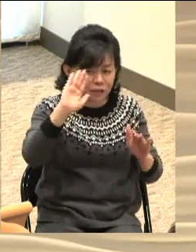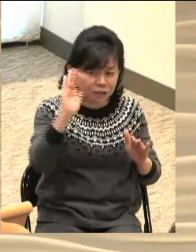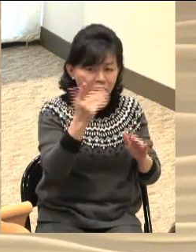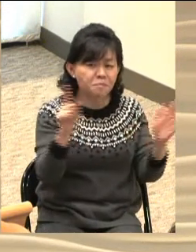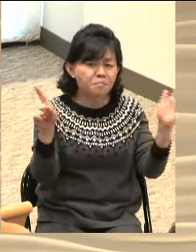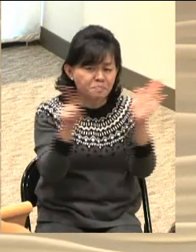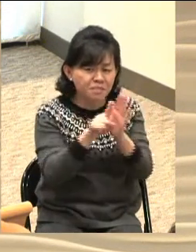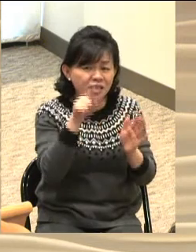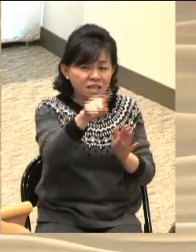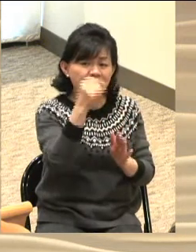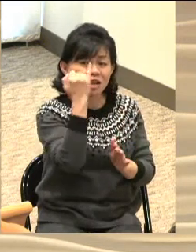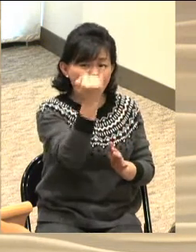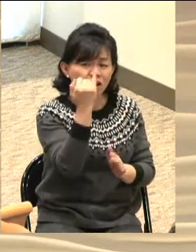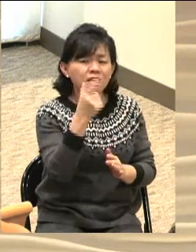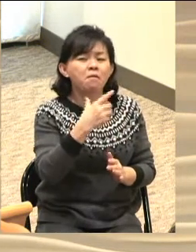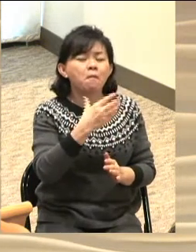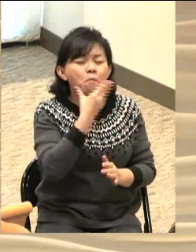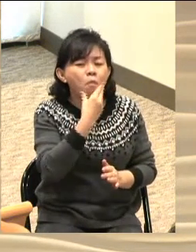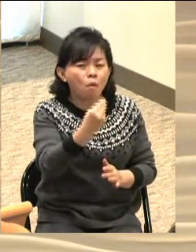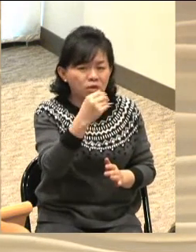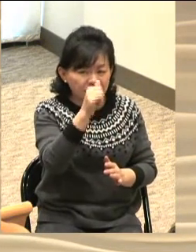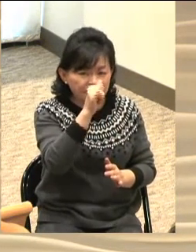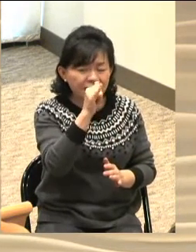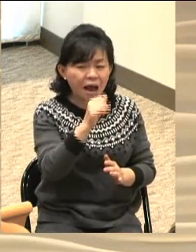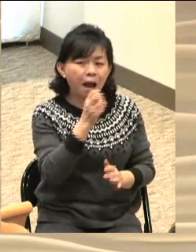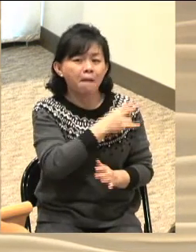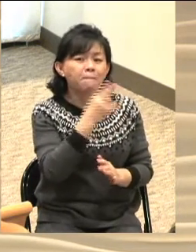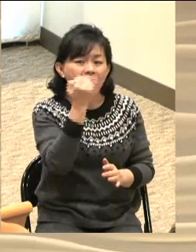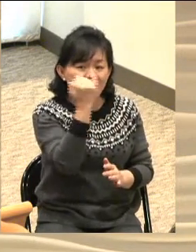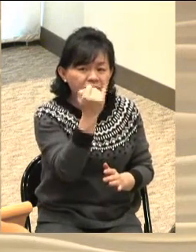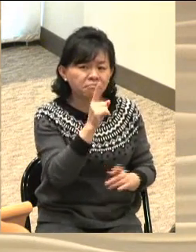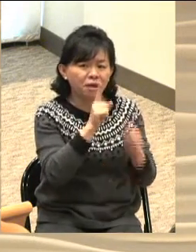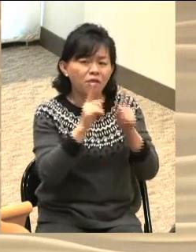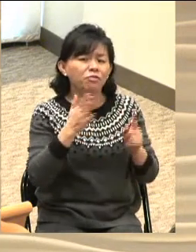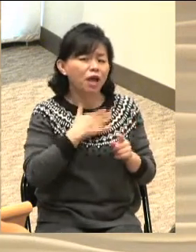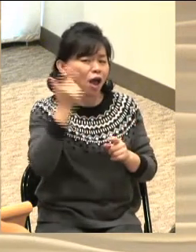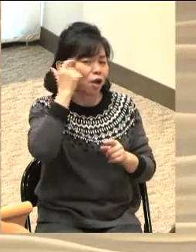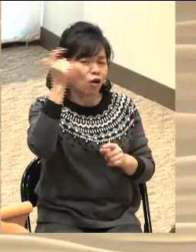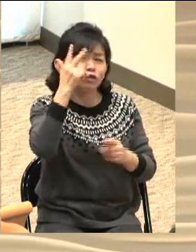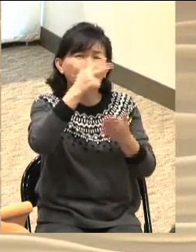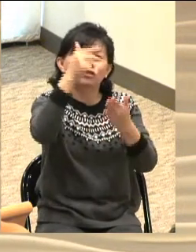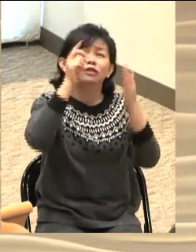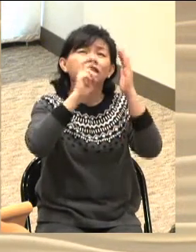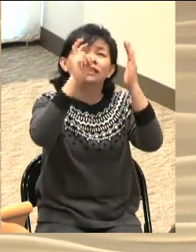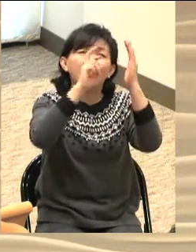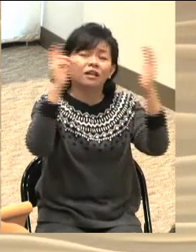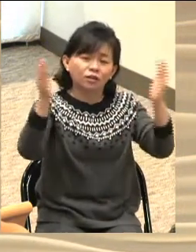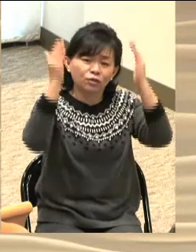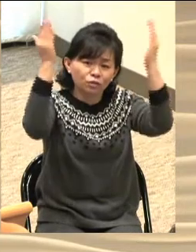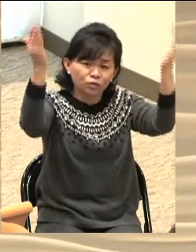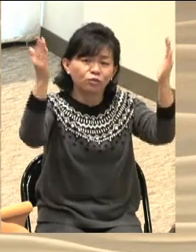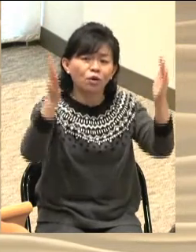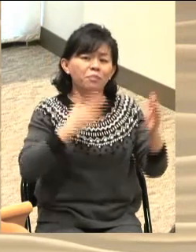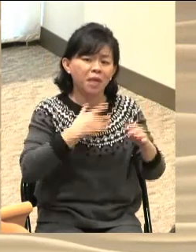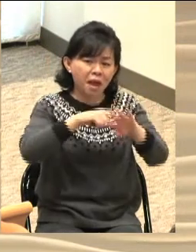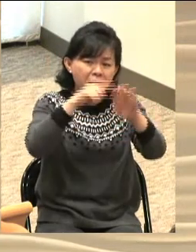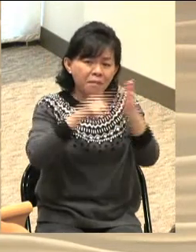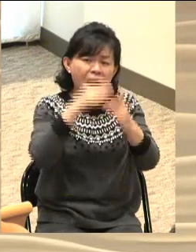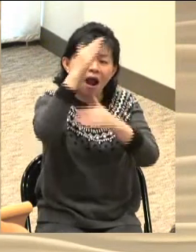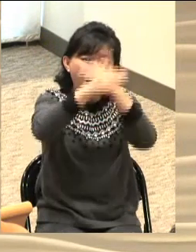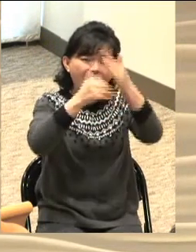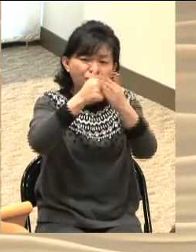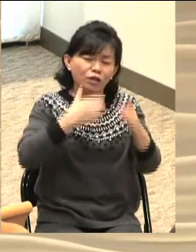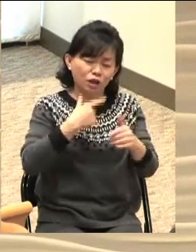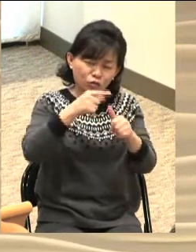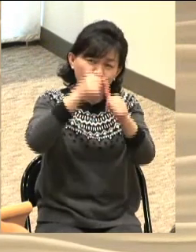믿은 그 여자에게 복이 있도다 마리아가 이르되 내 영혼이 주를 찬양하며 내 마음이 하나님 내